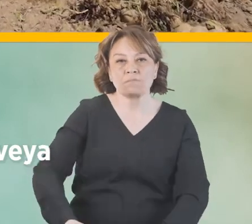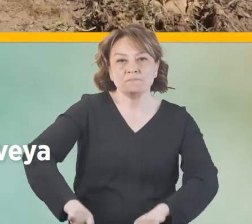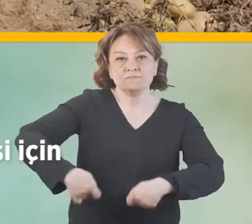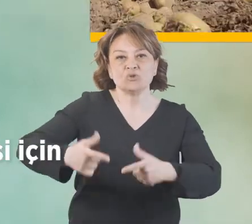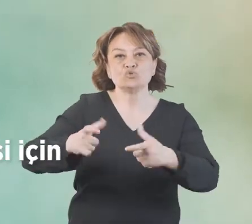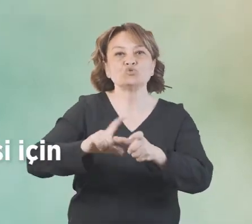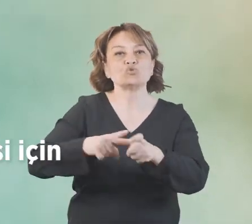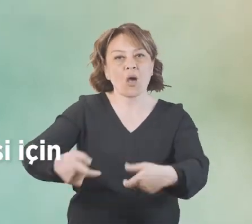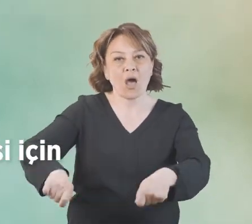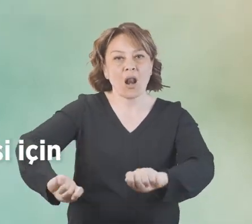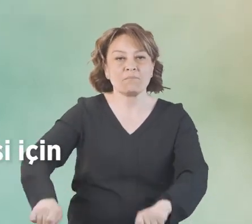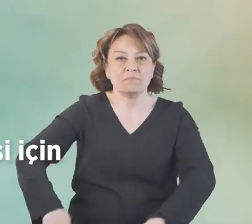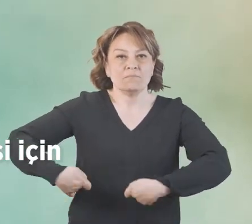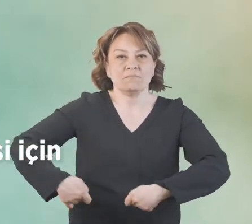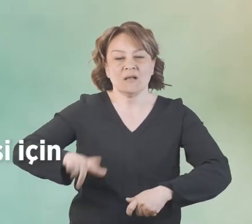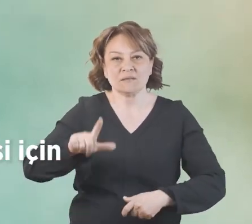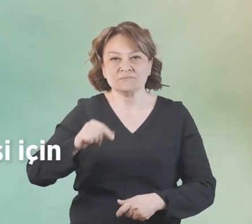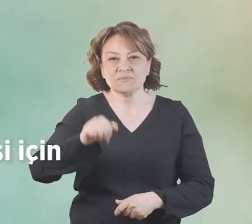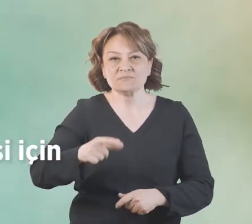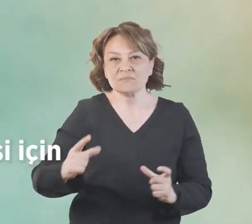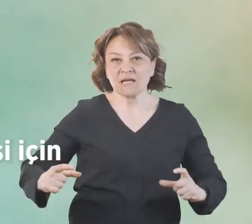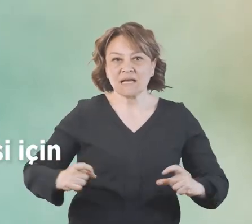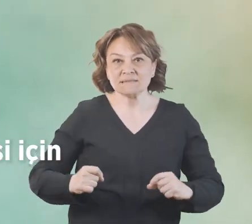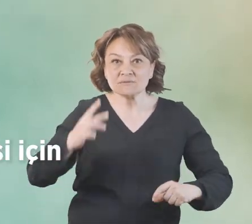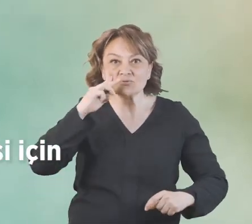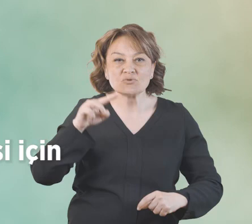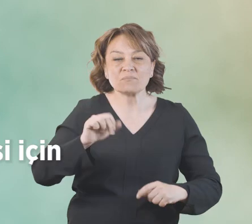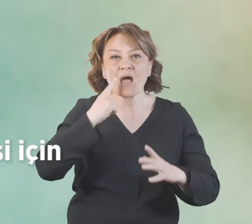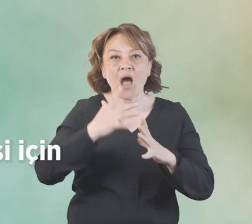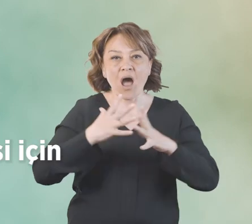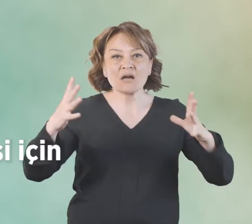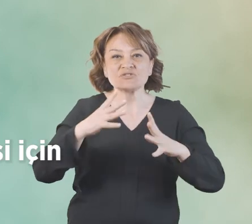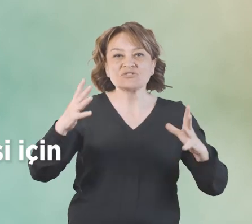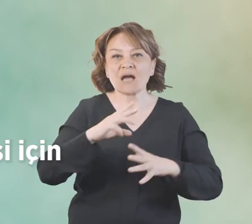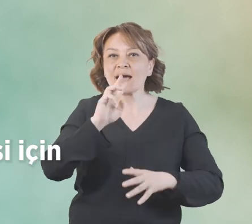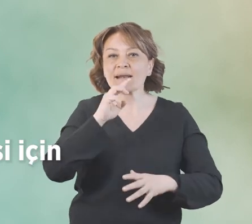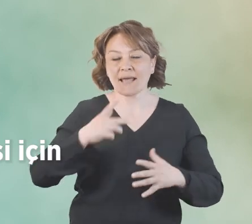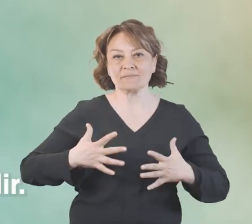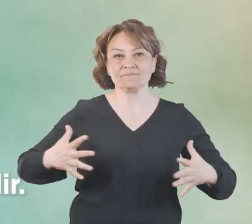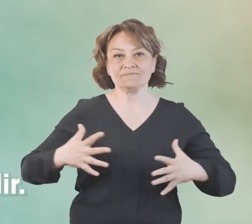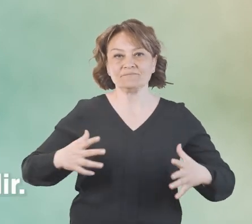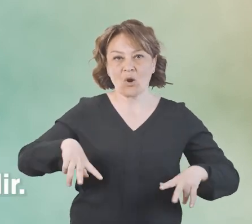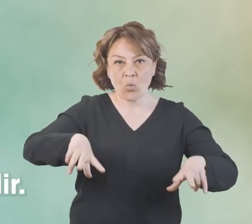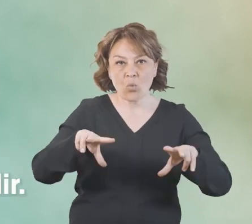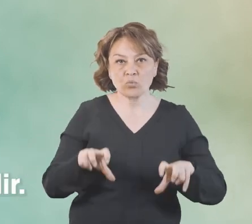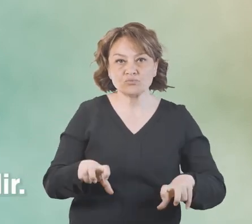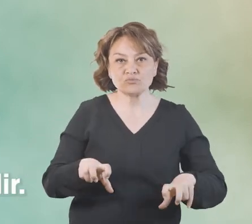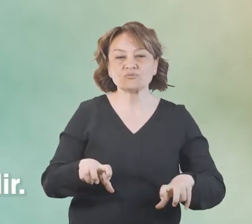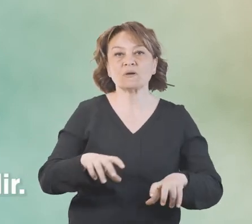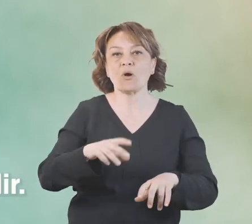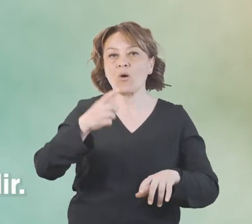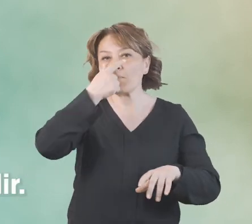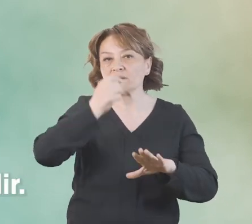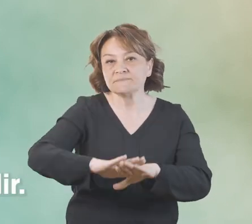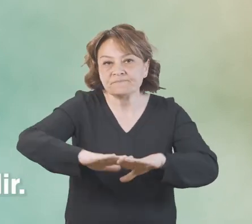sokulmalı. Kenelerin elbise üzerinde rahat görülebilmesi için açık renkli kıyafetler tercih edilmeli, oturulacak yere açık